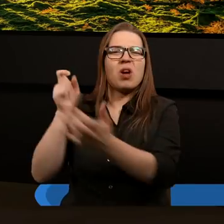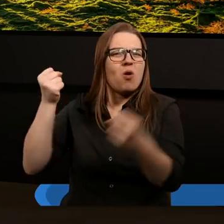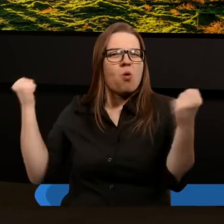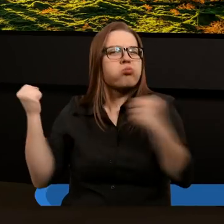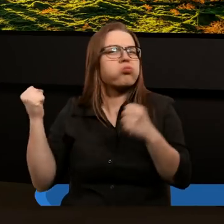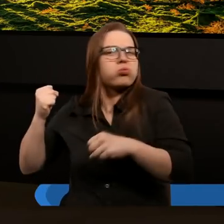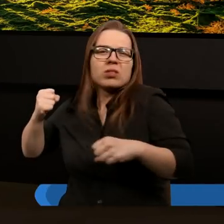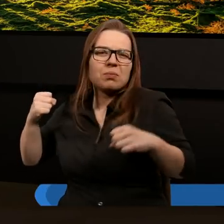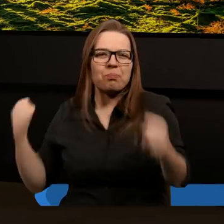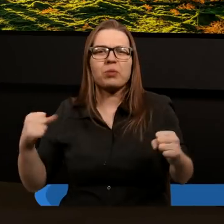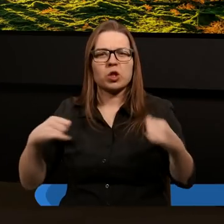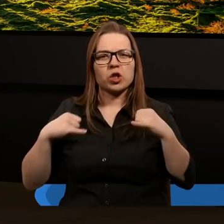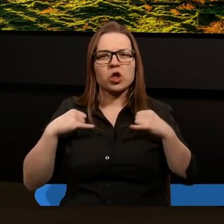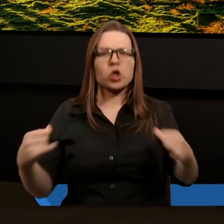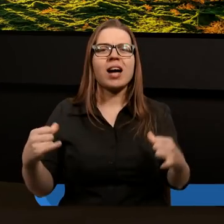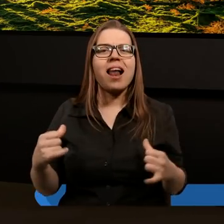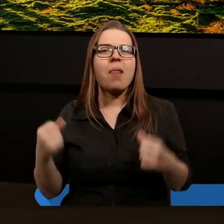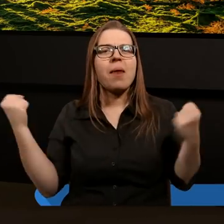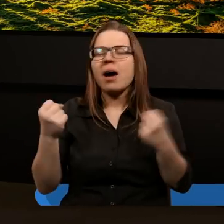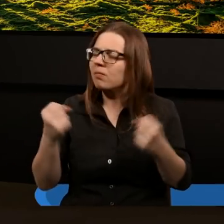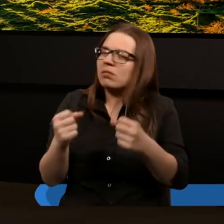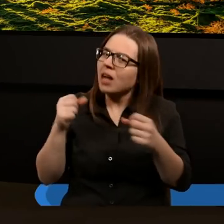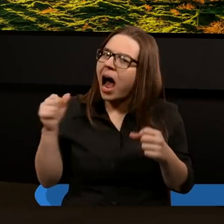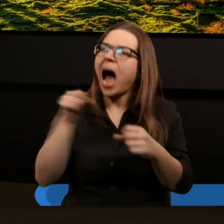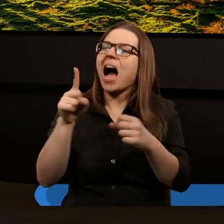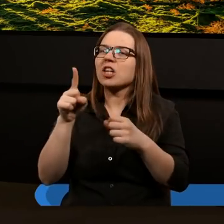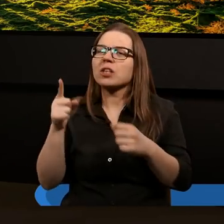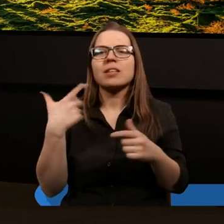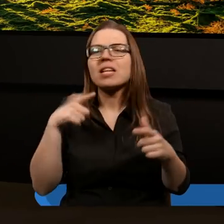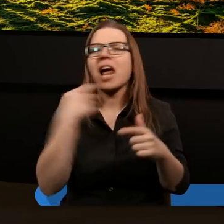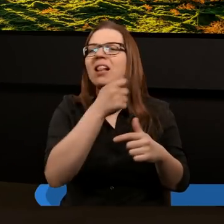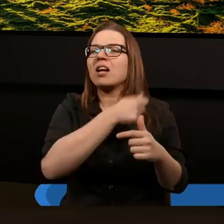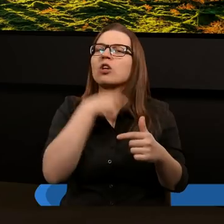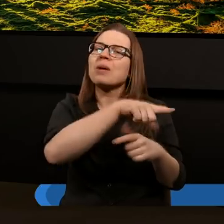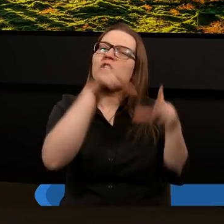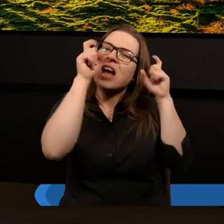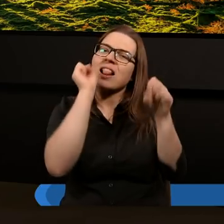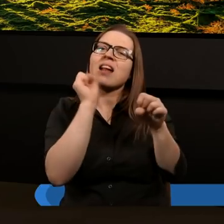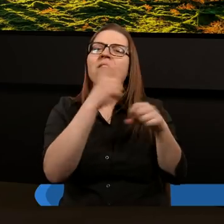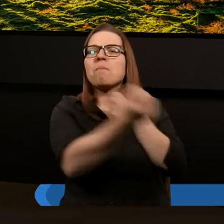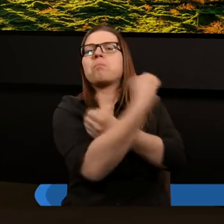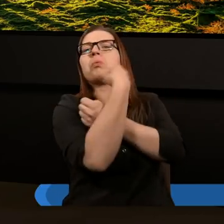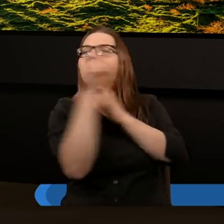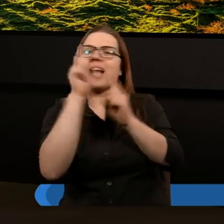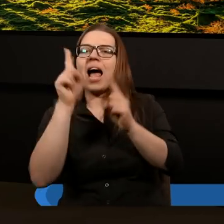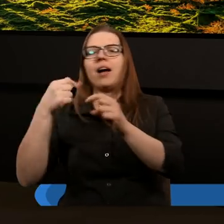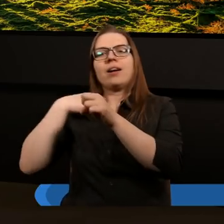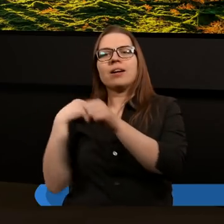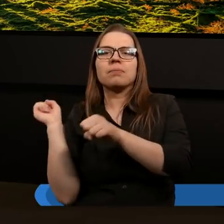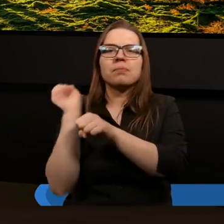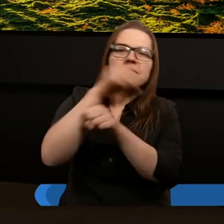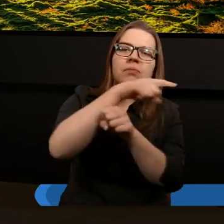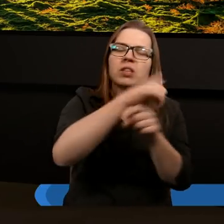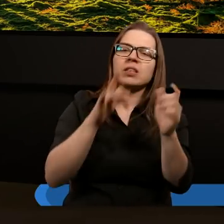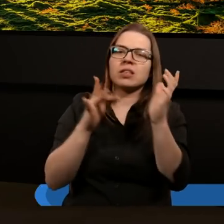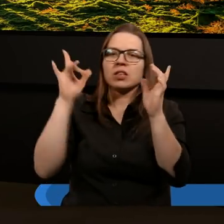skała w uprzejmości, w łagodności, w bezgrzeszności. To jest cudowne. To mi się niezwykle podoba. Ale dzisiaj mamy